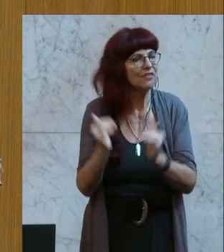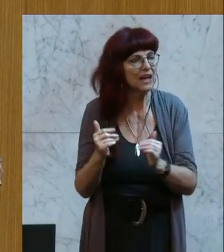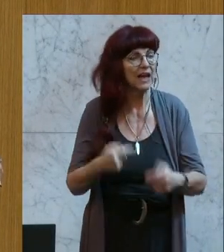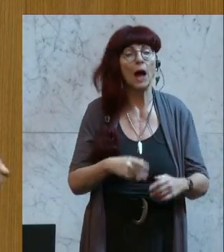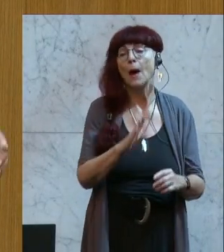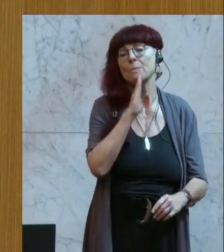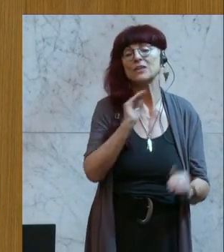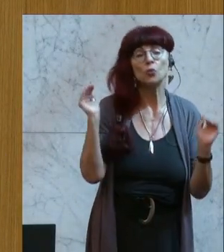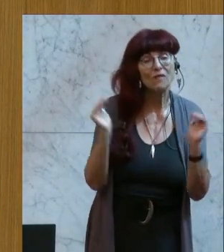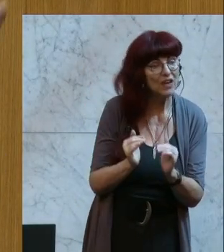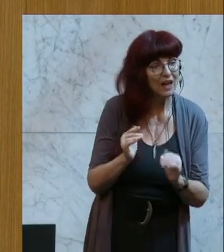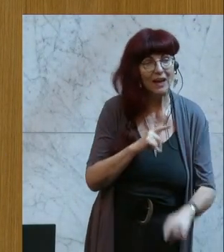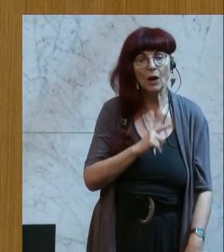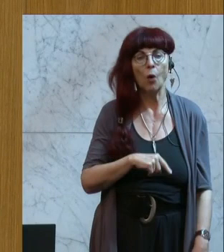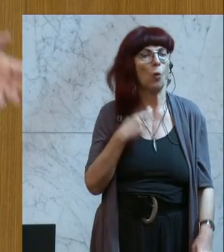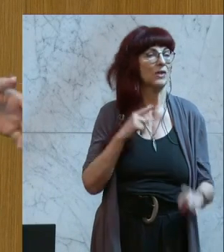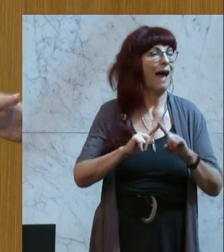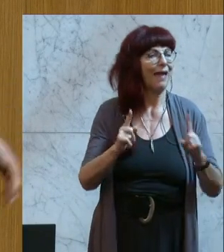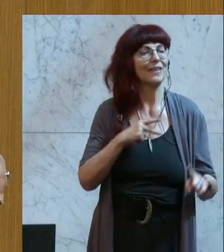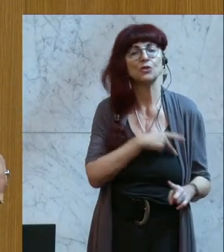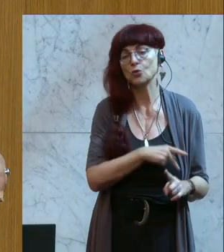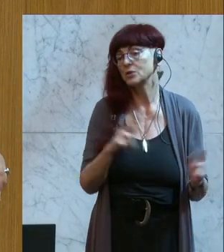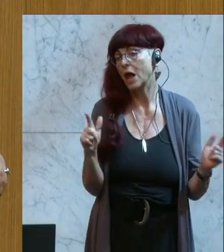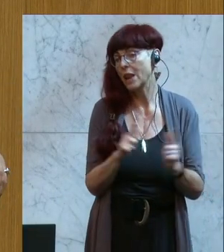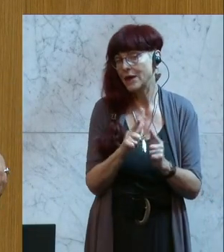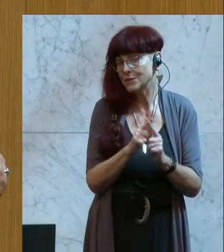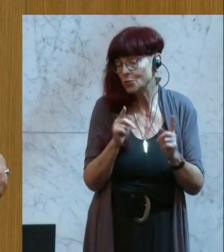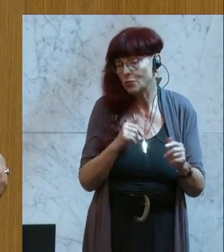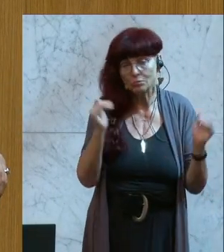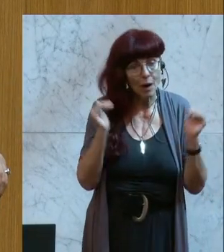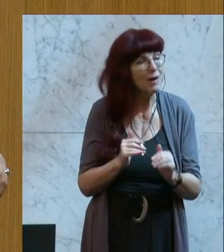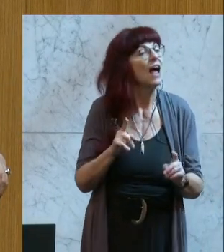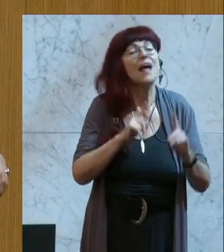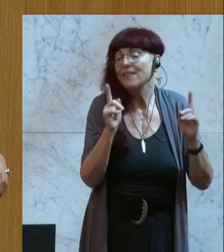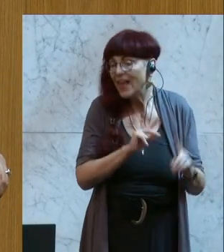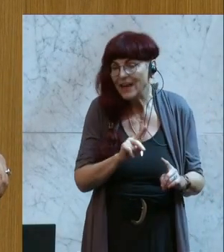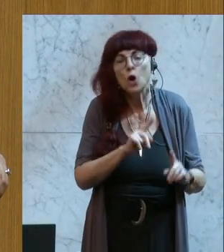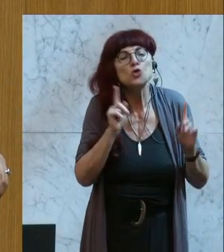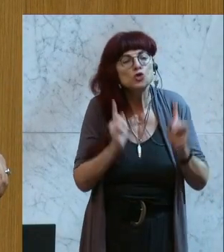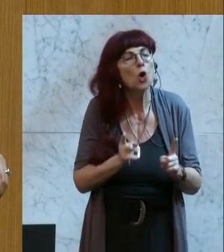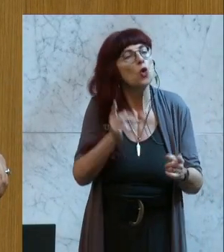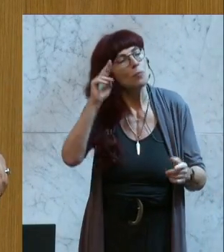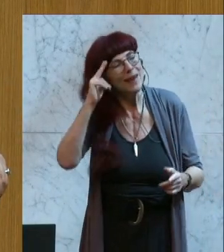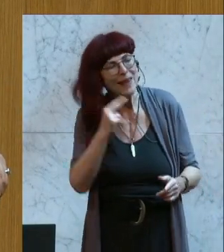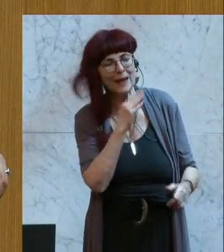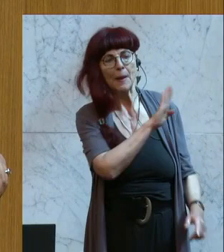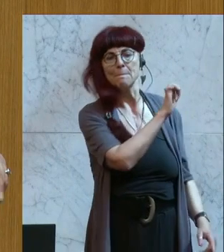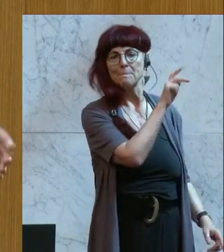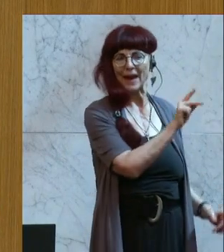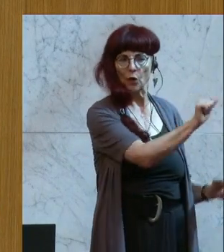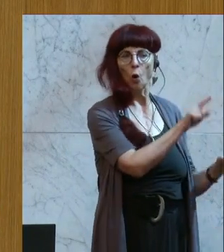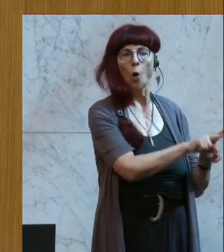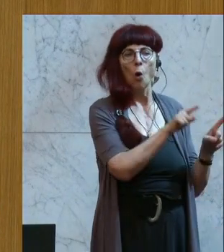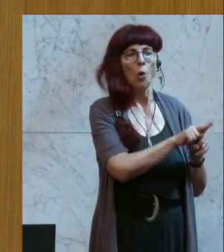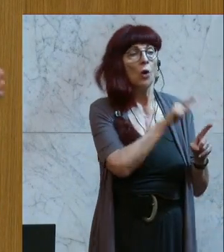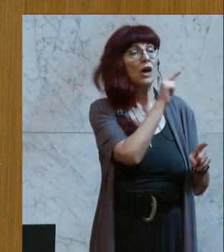zu kürzen, überlegen wir doch, wie wir Mati-Schitz-Bank-Kopierer, dass die den Anteil zurückgeben, den wir Ihnen als